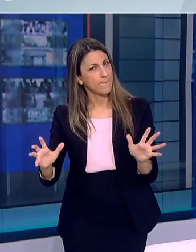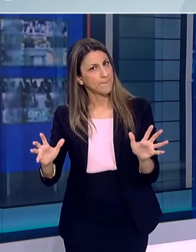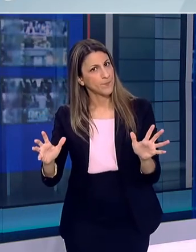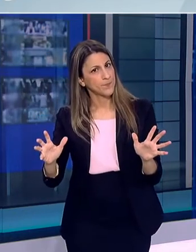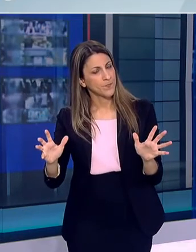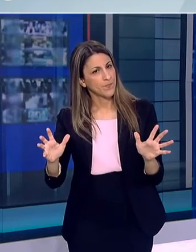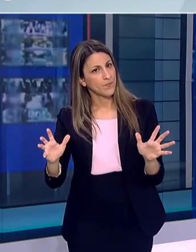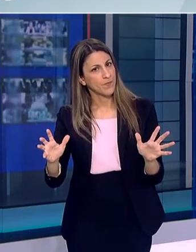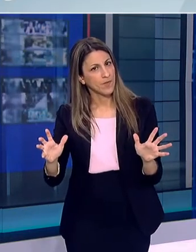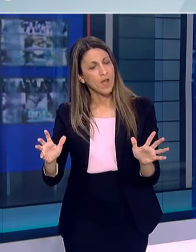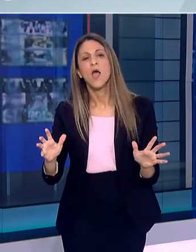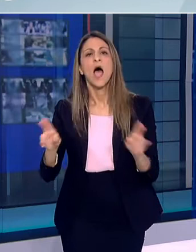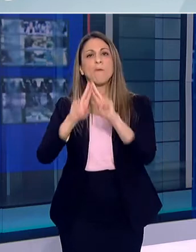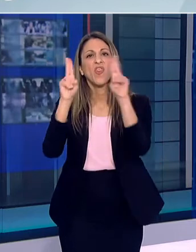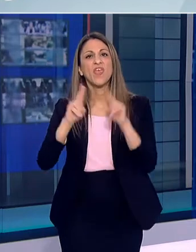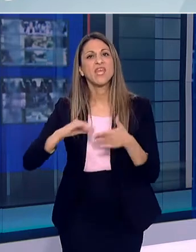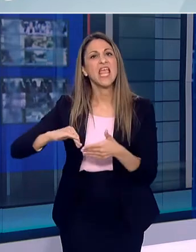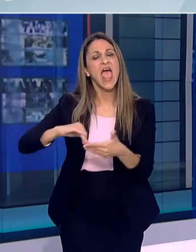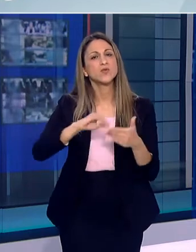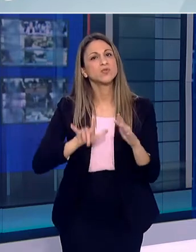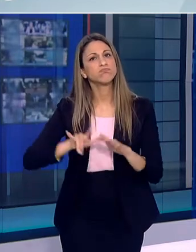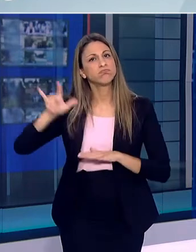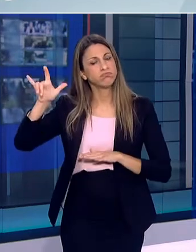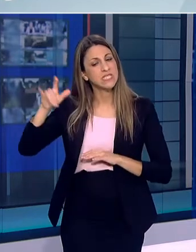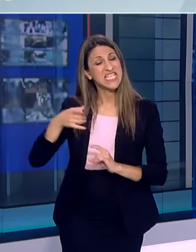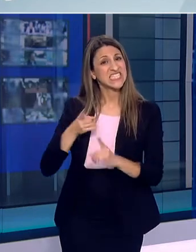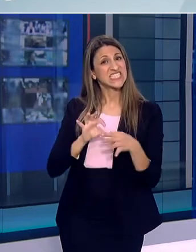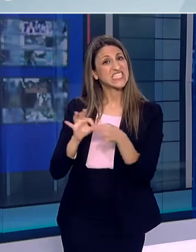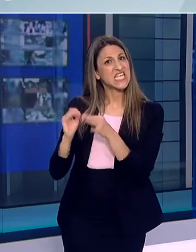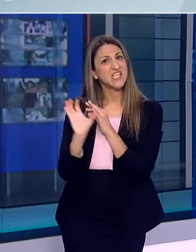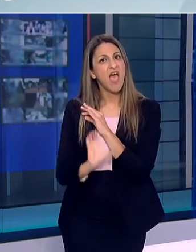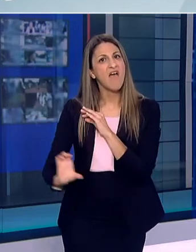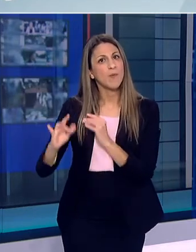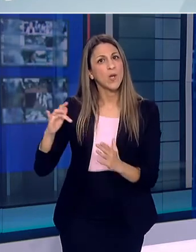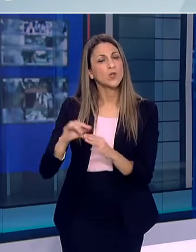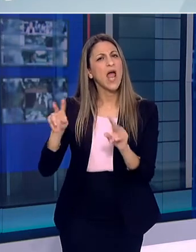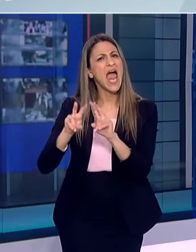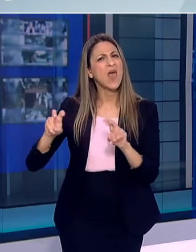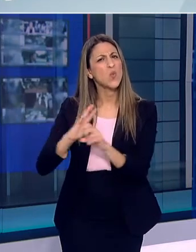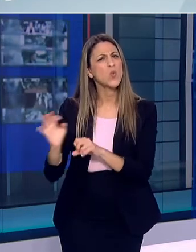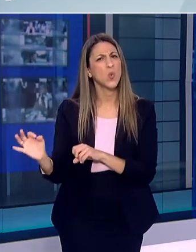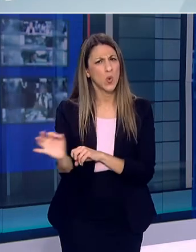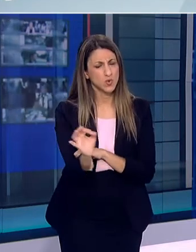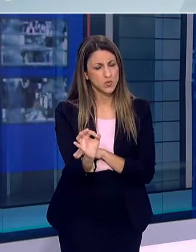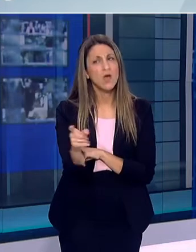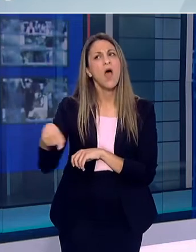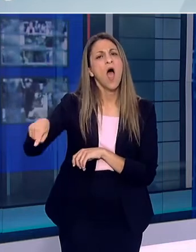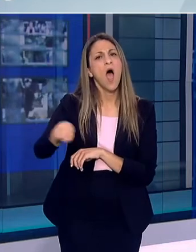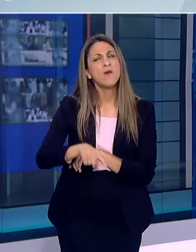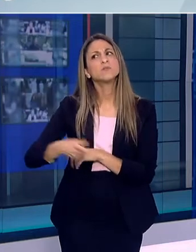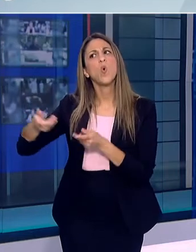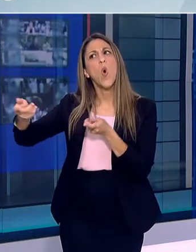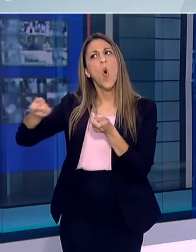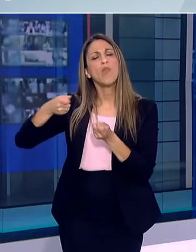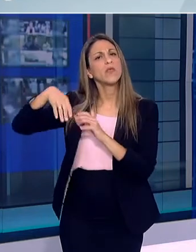Διεθνή Ένωση Αερομεταφορών σε συνεργασία με το Ευρωπαϊκό Κέντρο Ελέγχων όσων που αφορούν τις αερομεταφορές και τους